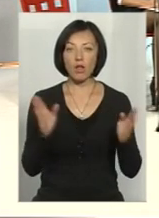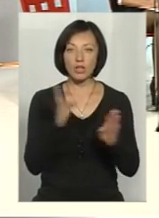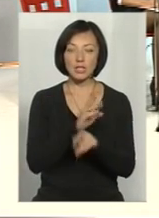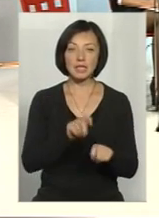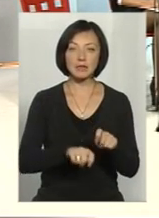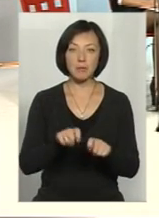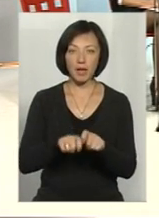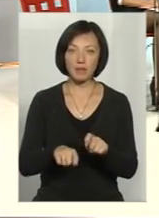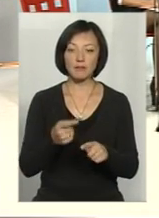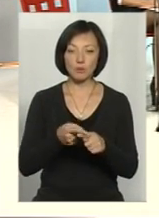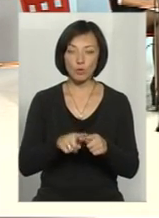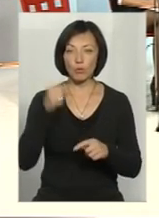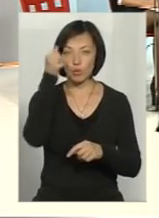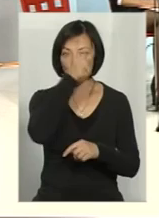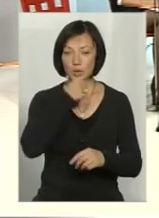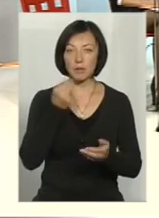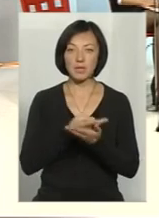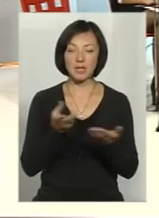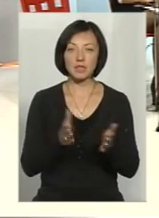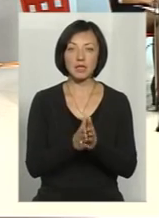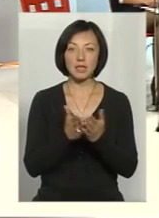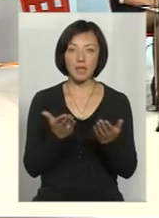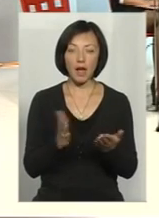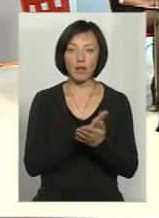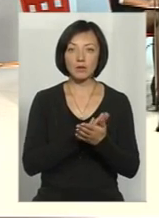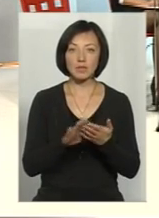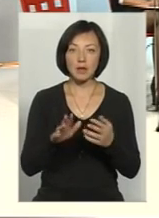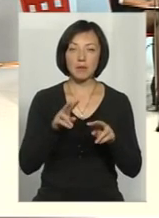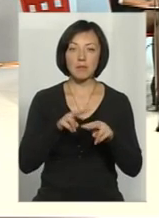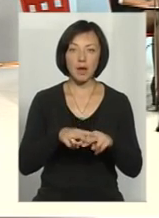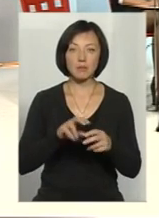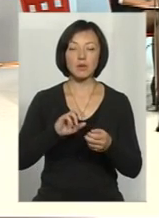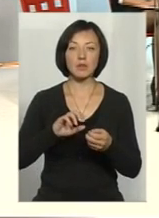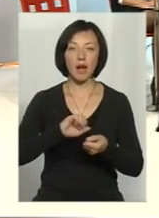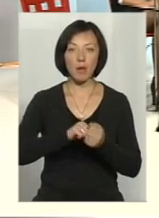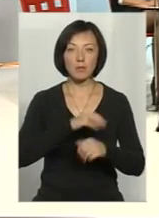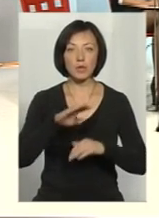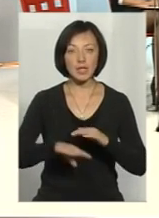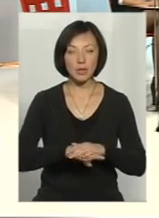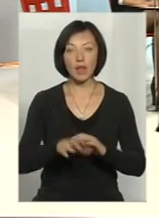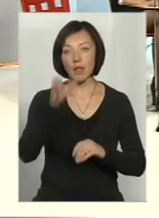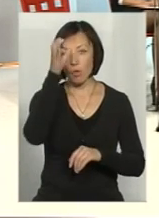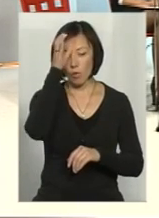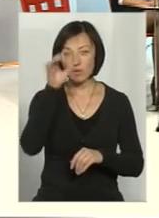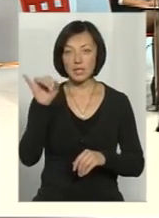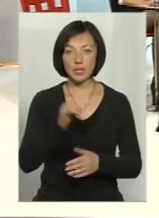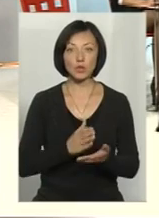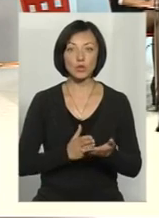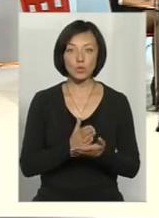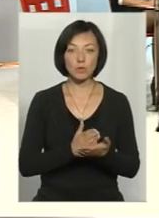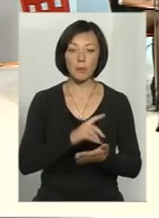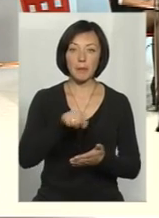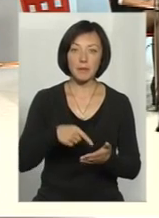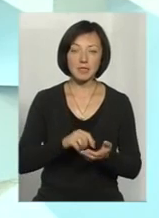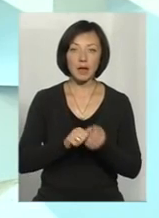у цьому році на презентацію книги «Екологічний паспорт місця Кам'я Цеподільського». Науковці і служби міста